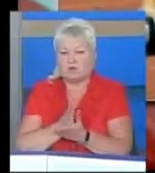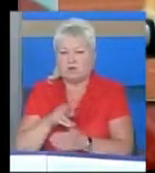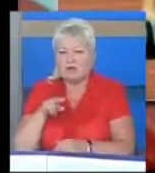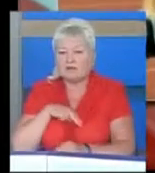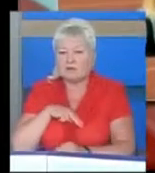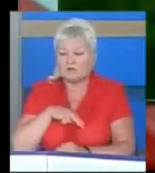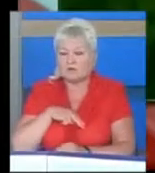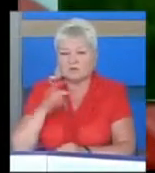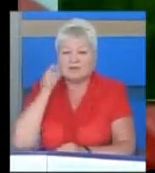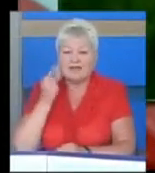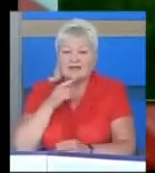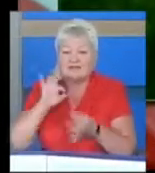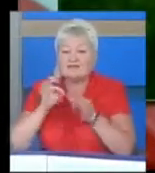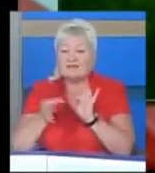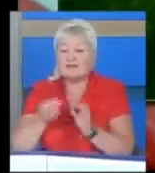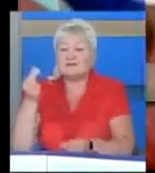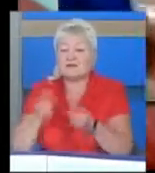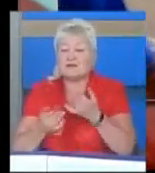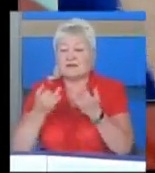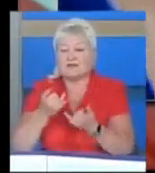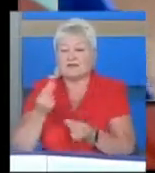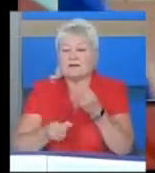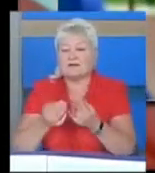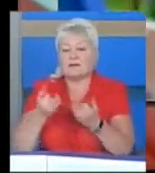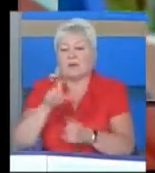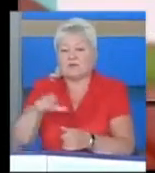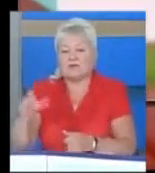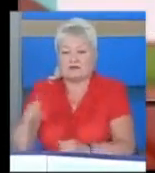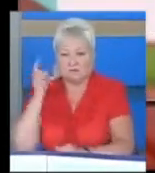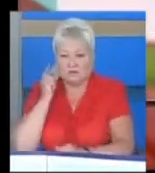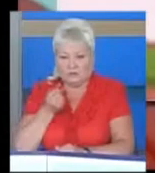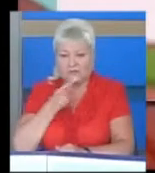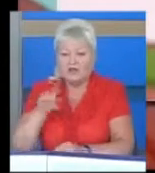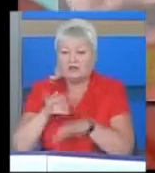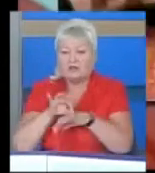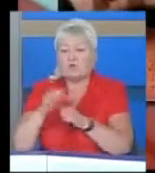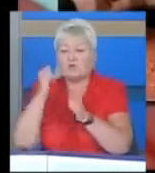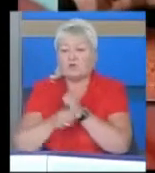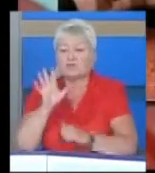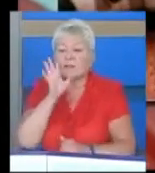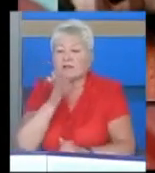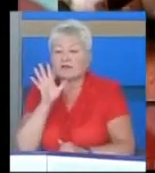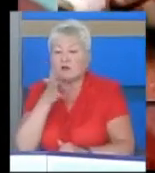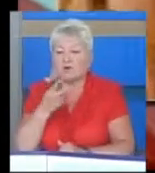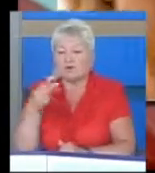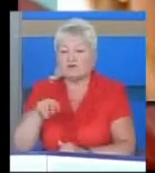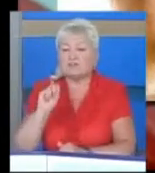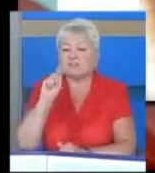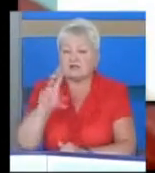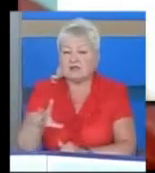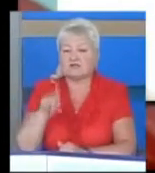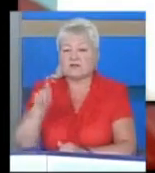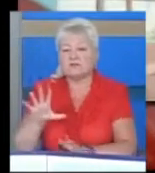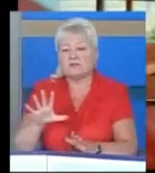Дифлімпійські ігри – ігри для людей з вадами слуху. Їх проводять щоп'ять років. У 2013-му